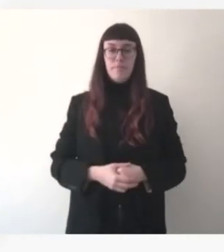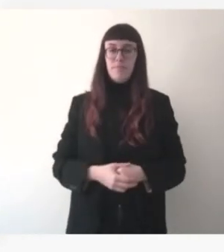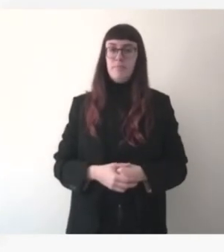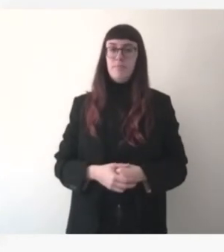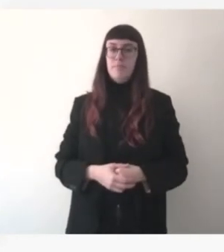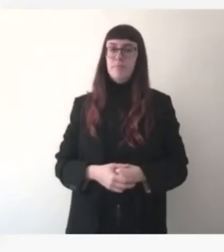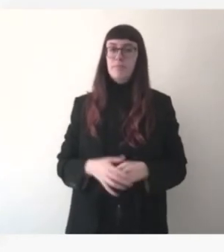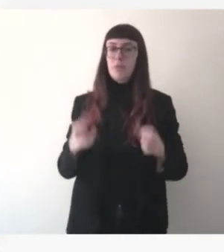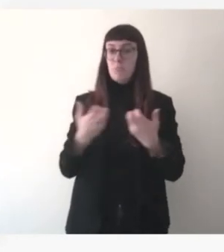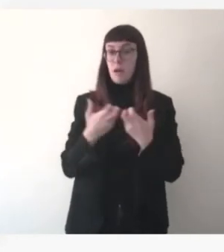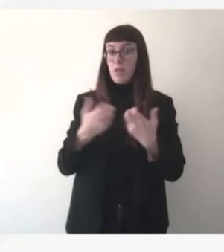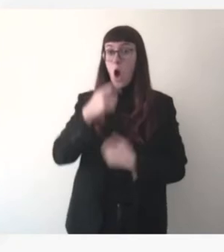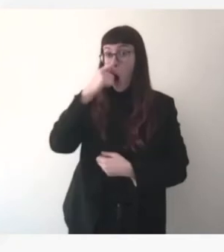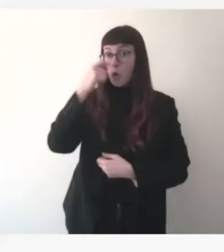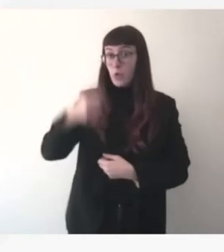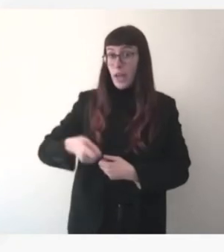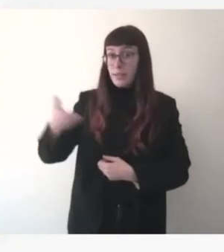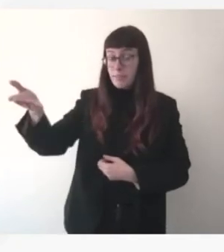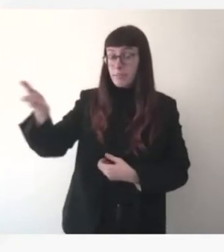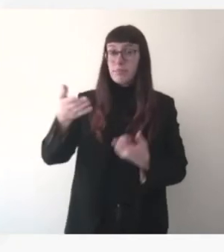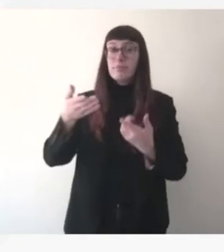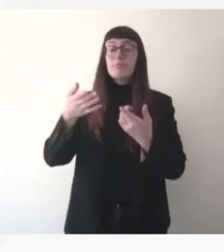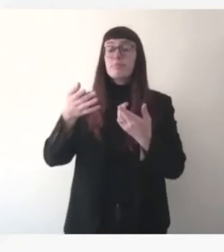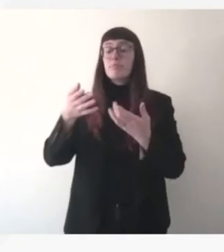Ukraine, vous le rappeliez hier à l'instant, avec